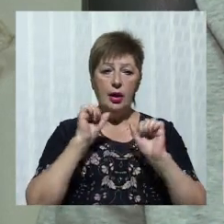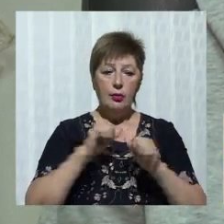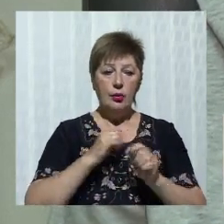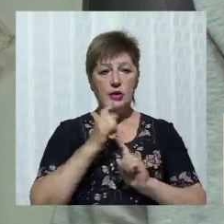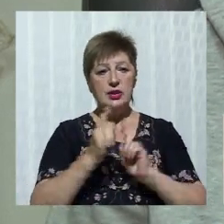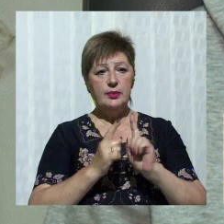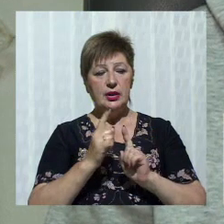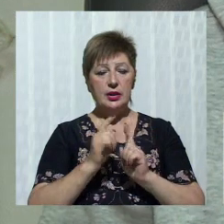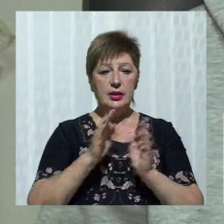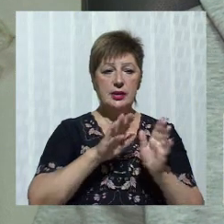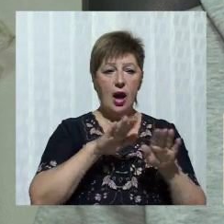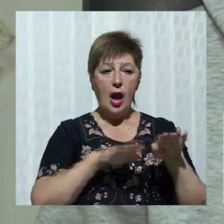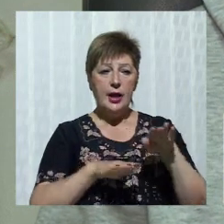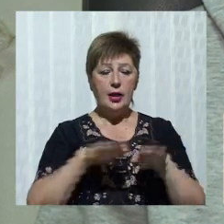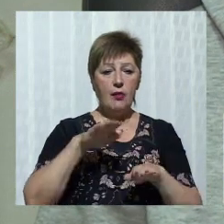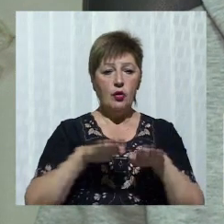між тим,